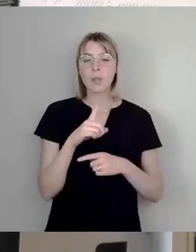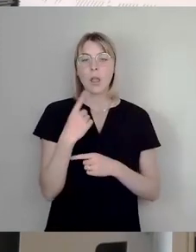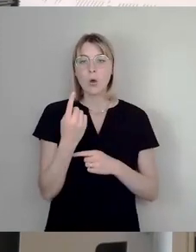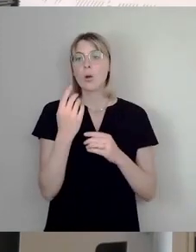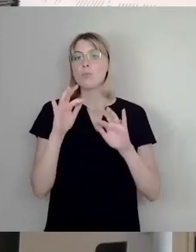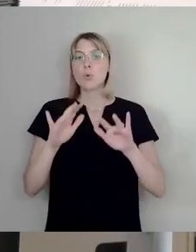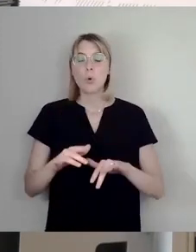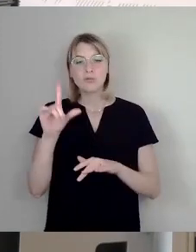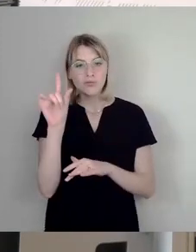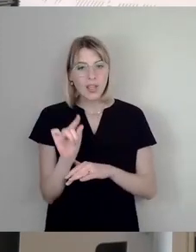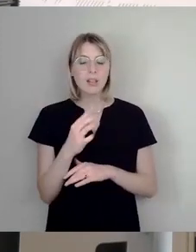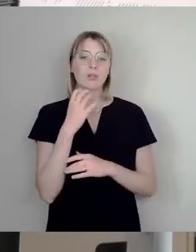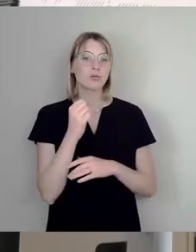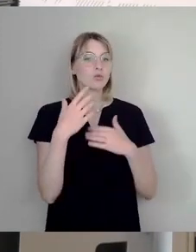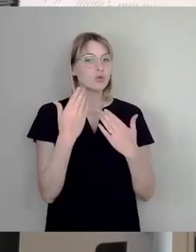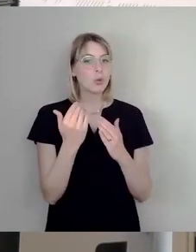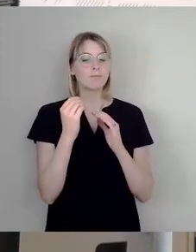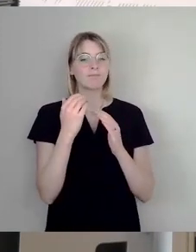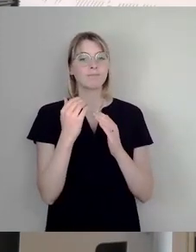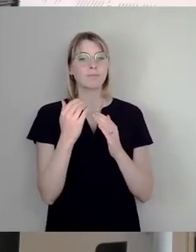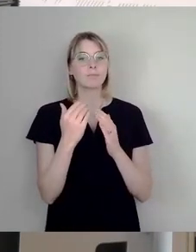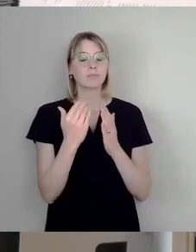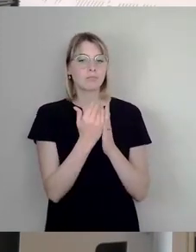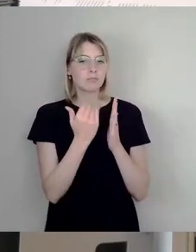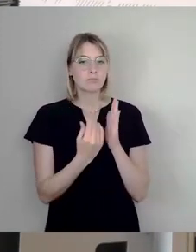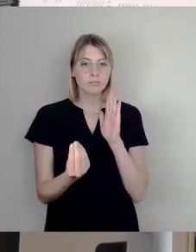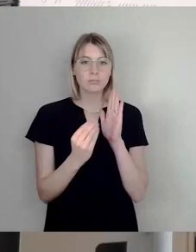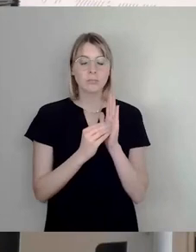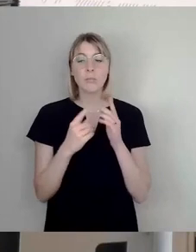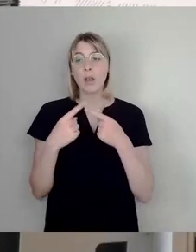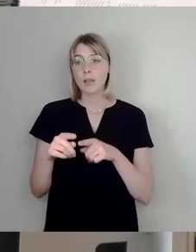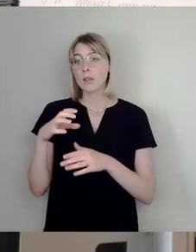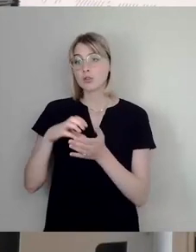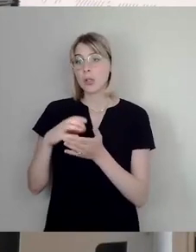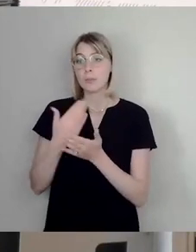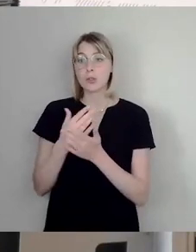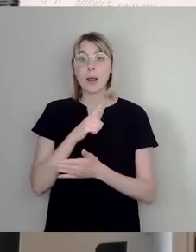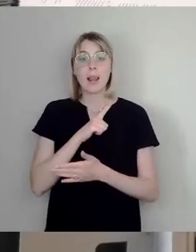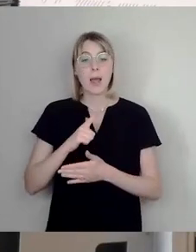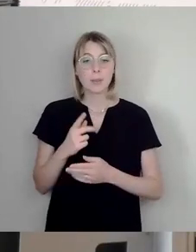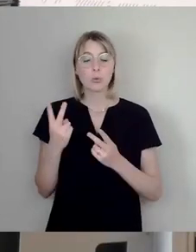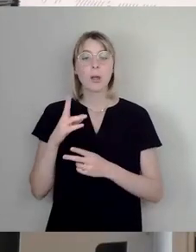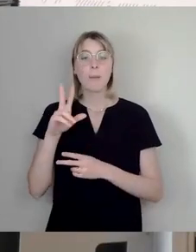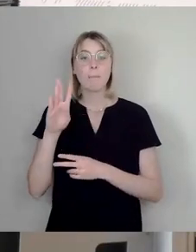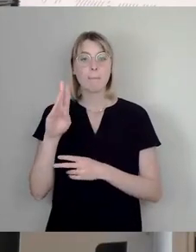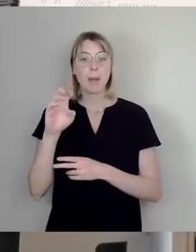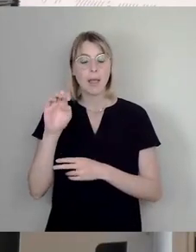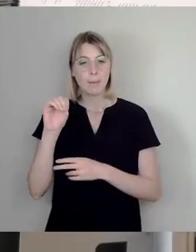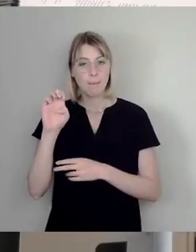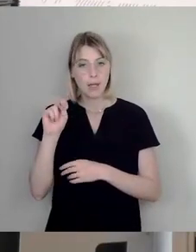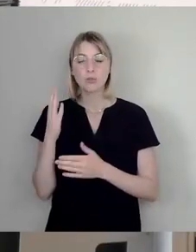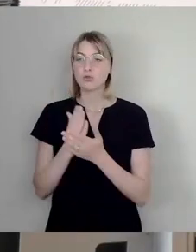können. Andere deutsche Städte wie Leipzig, Berlin sowie Bremen haben diese Möglichkeit bereits geschaffen und erfolgreich getestet.